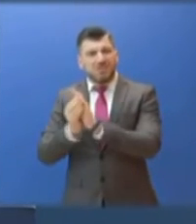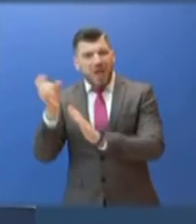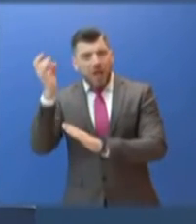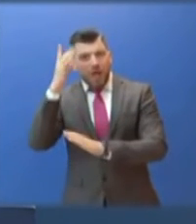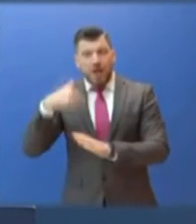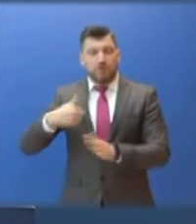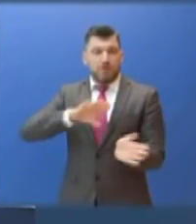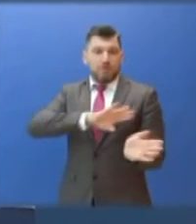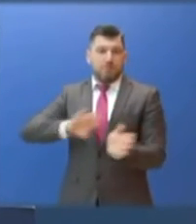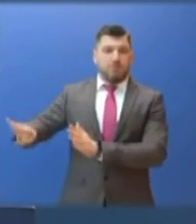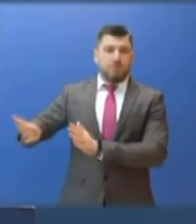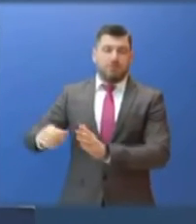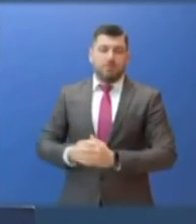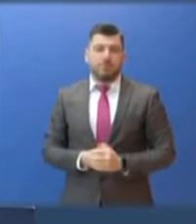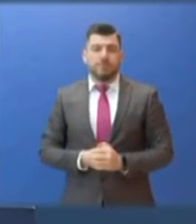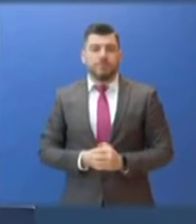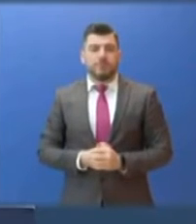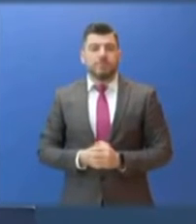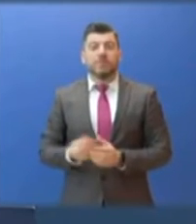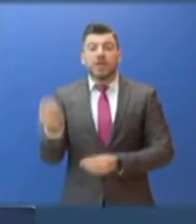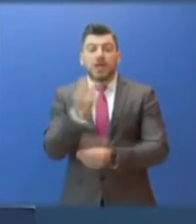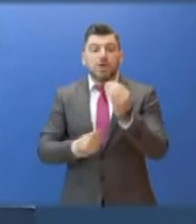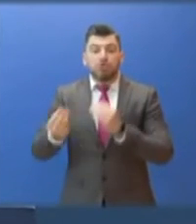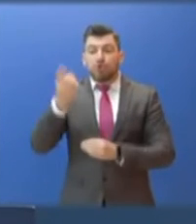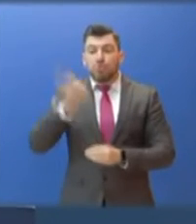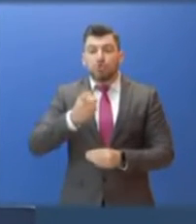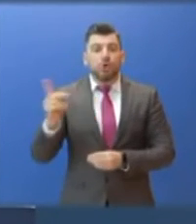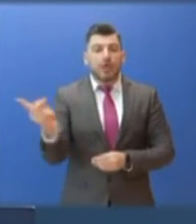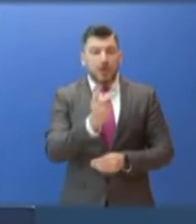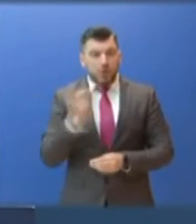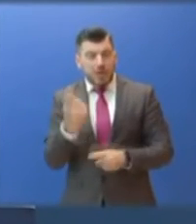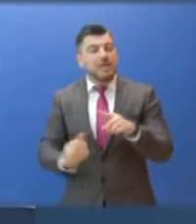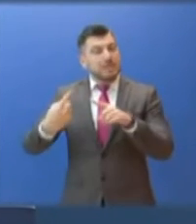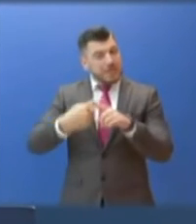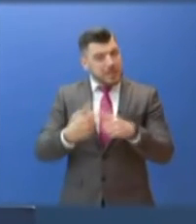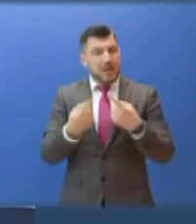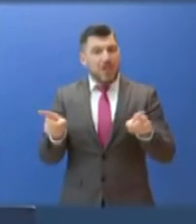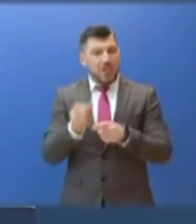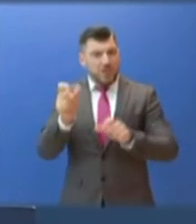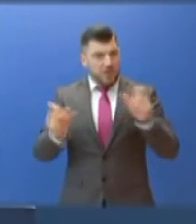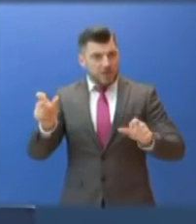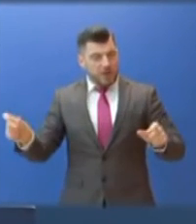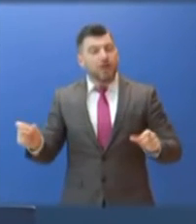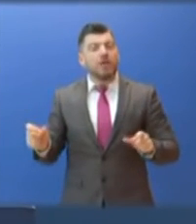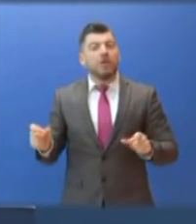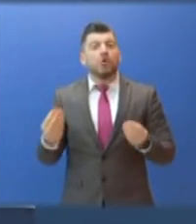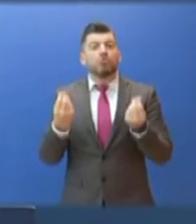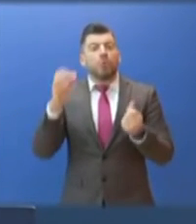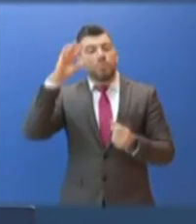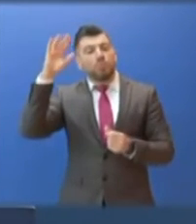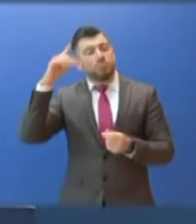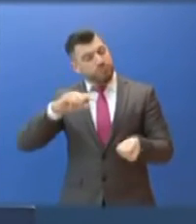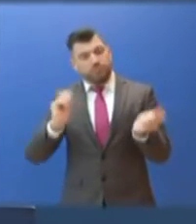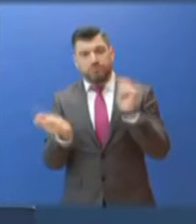συγκεκριμένων μειοψηφιών. Η συντριπτική πλειοψηφία της κοινωνίας και της εκπαιδευτικής κοινότητας έχουν αλλάξει παράδειγμα εδώ και καιρό.